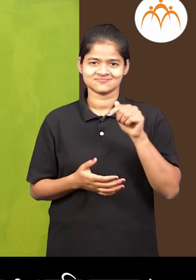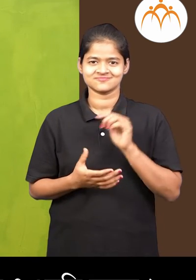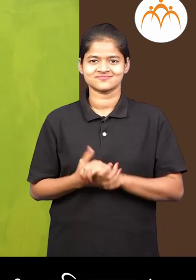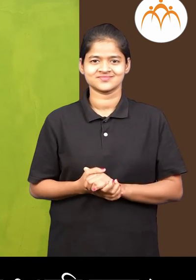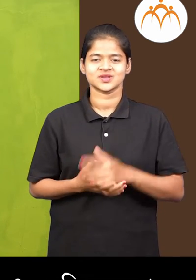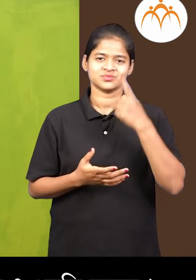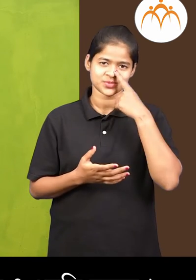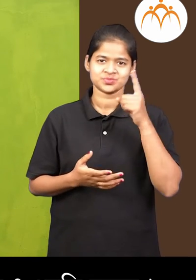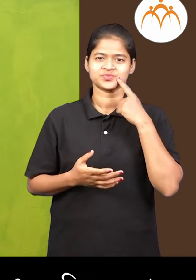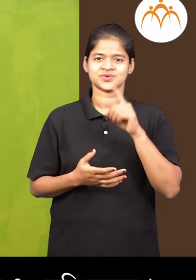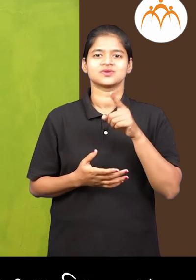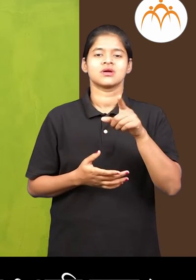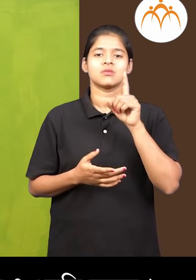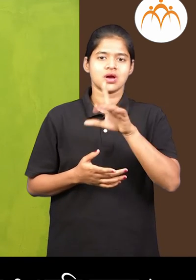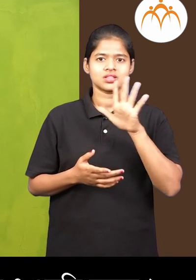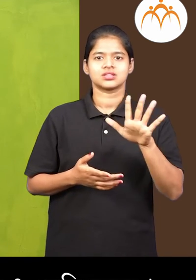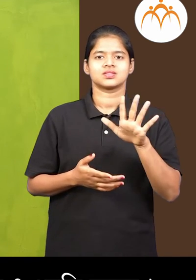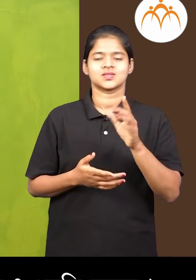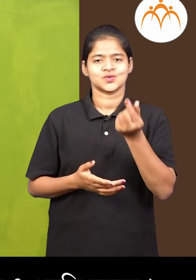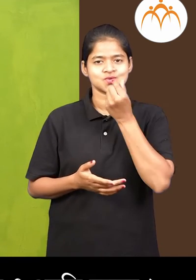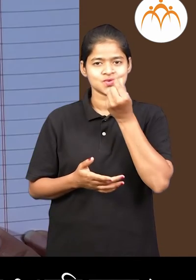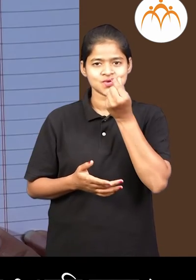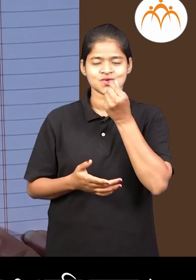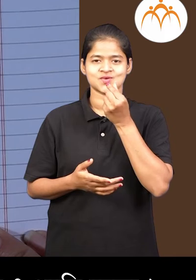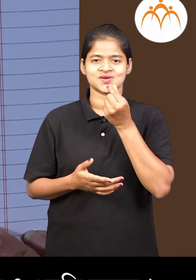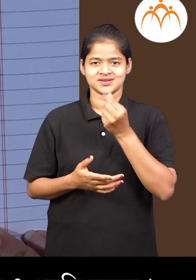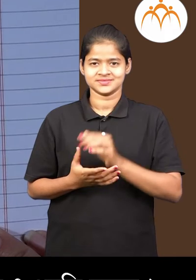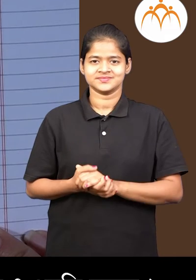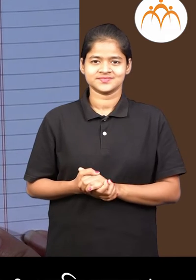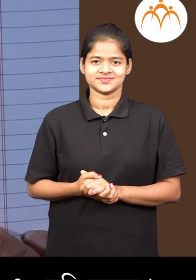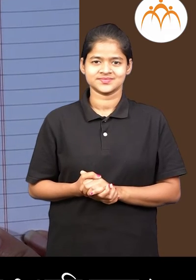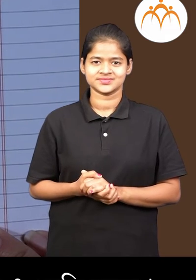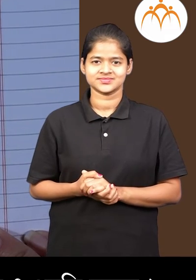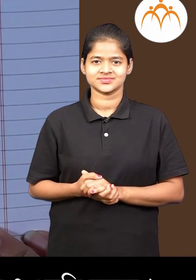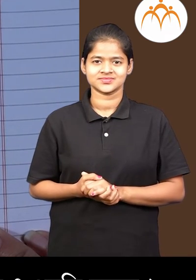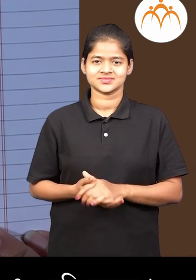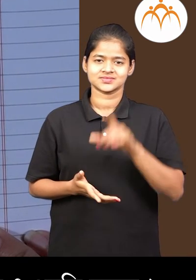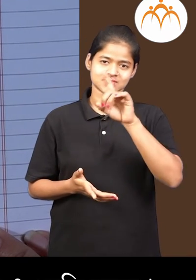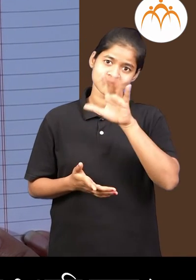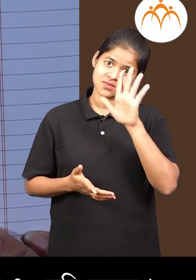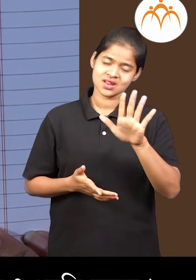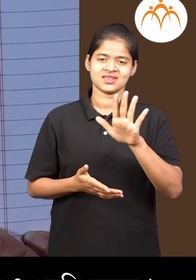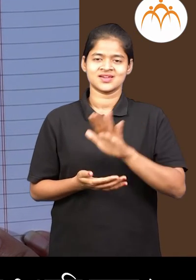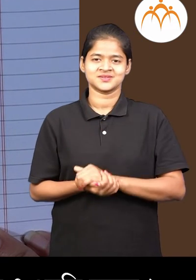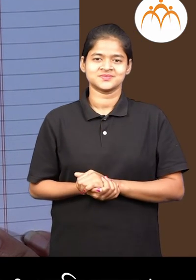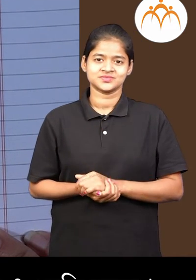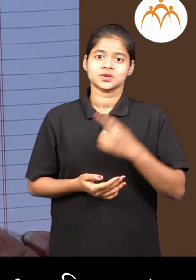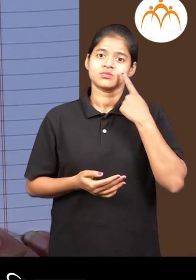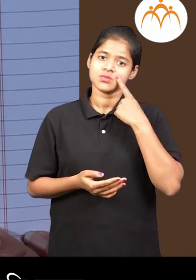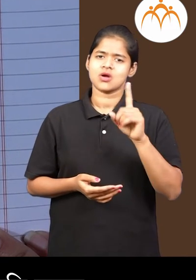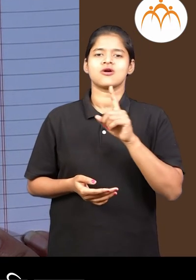आता आई कड़े आहे 15 गोया मन्जे दशक 1 आणी एकक 5